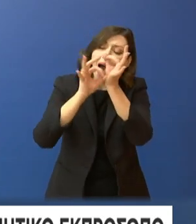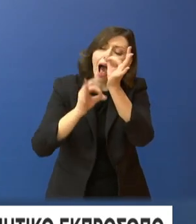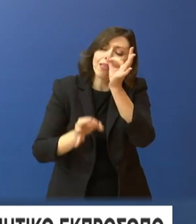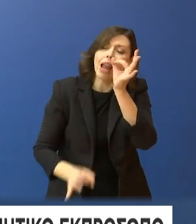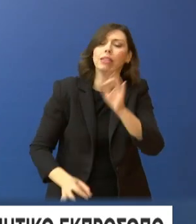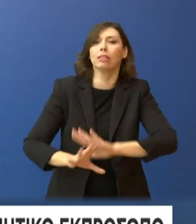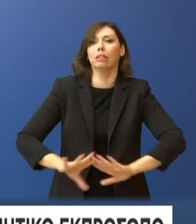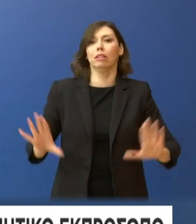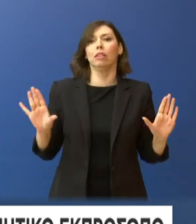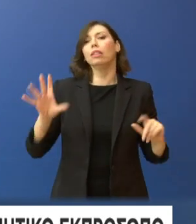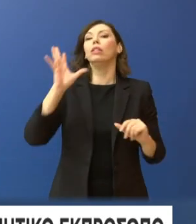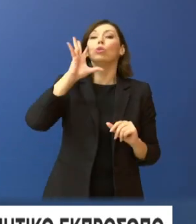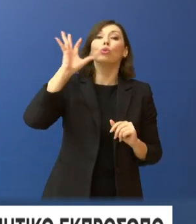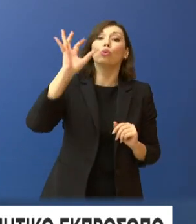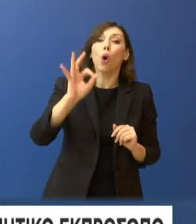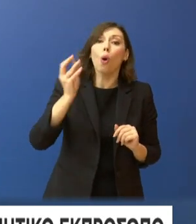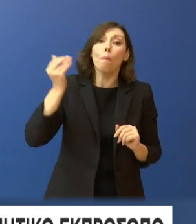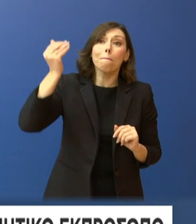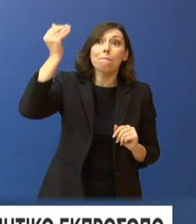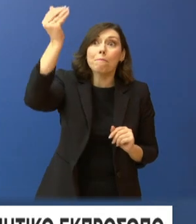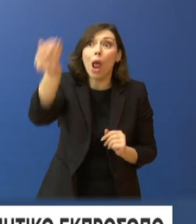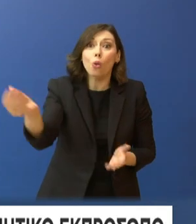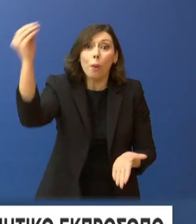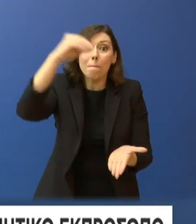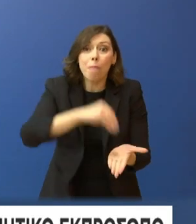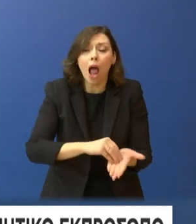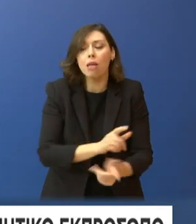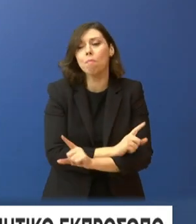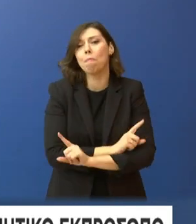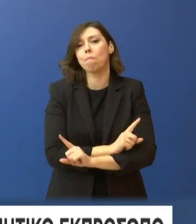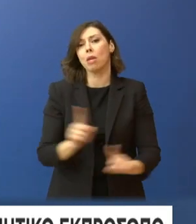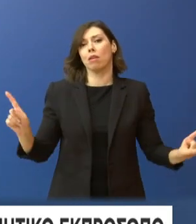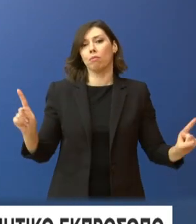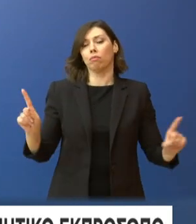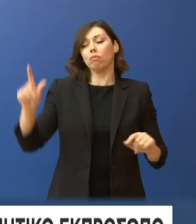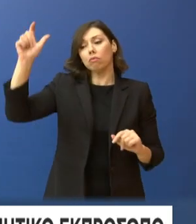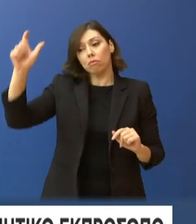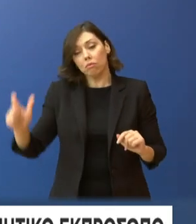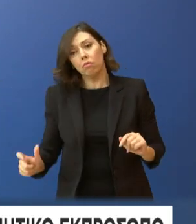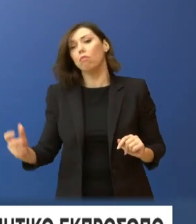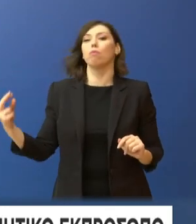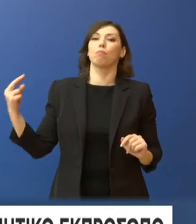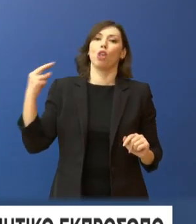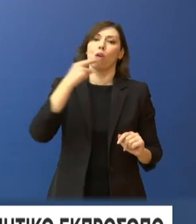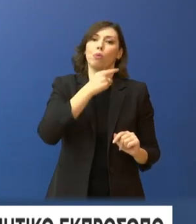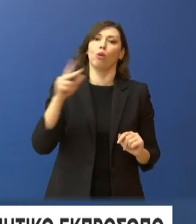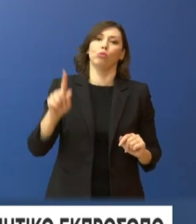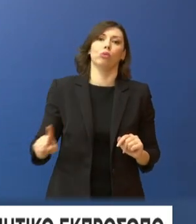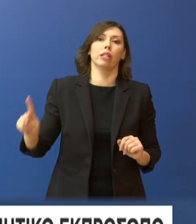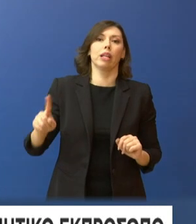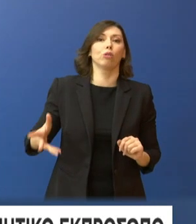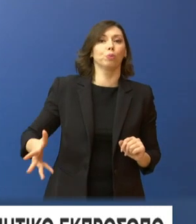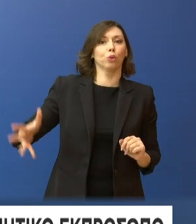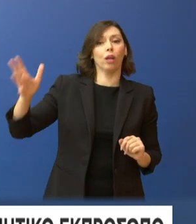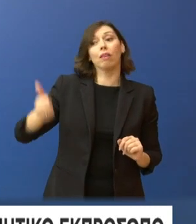δυνατόν, για να μην επαναληφθεί ένα τέτοιο συμβάν. Πρωθυπουργός του, κ. Νητσοτάκης, μετά την επιστροφή του στην Αθήνα χθες από τα Τέμπη,